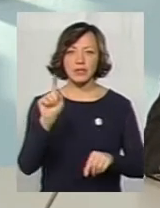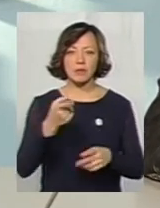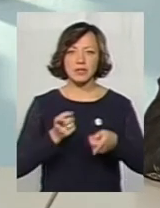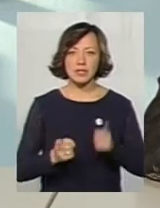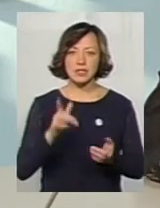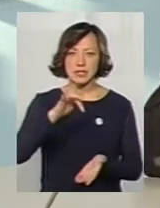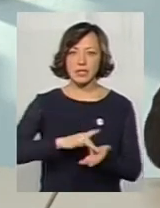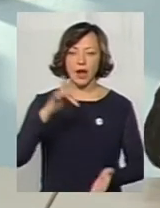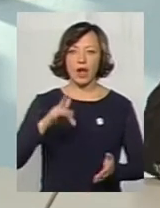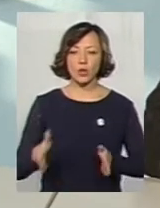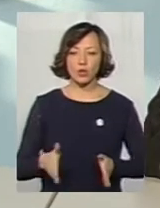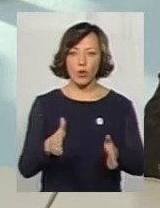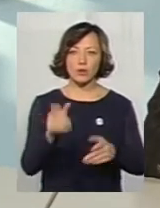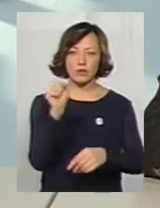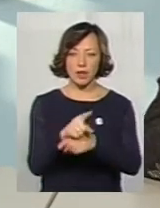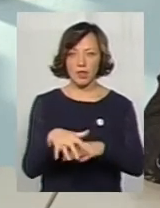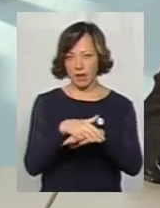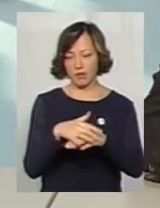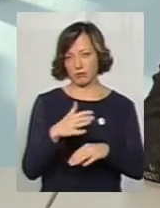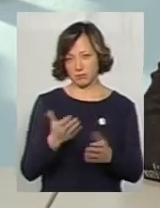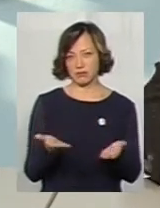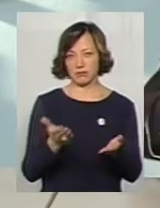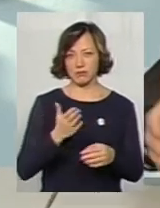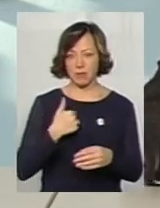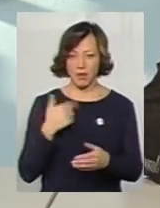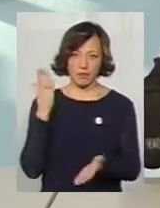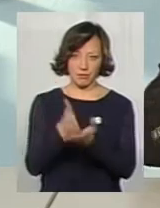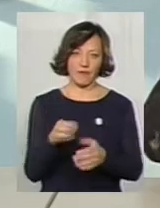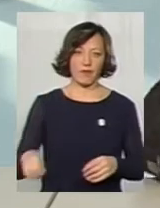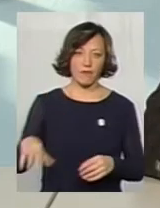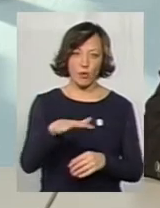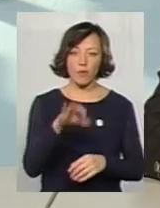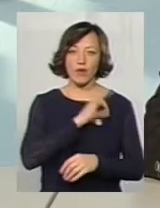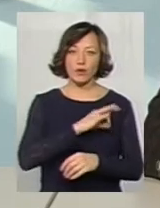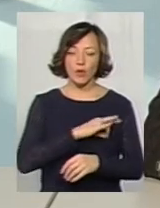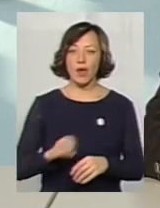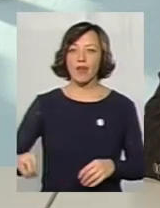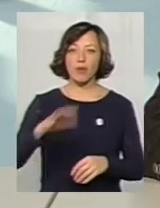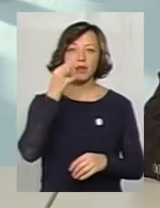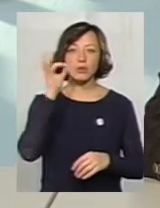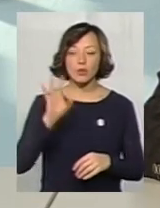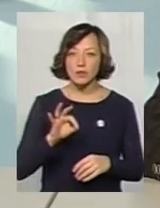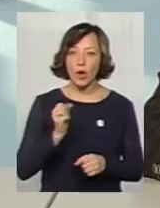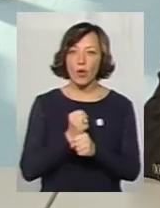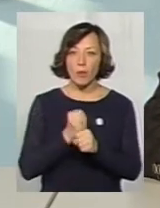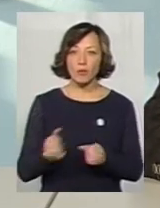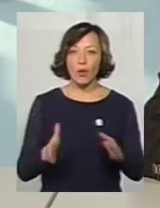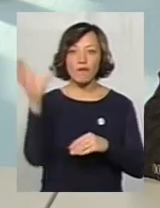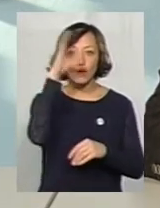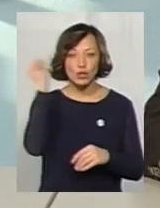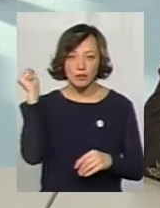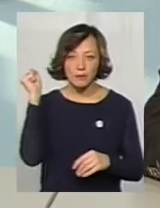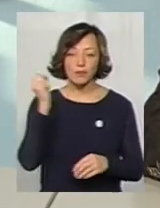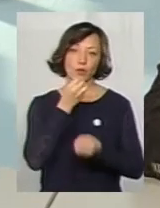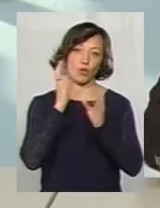дійсно центральні дороги, поставив завдання. Народ, ми йдемо в Європу, використовуємо європейський досвід, робимо дороги вночі.